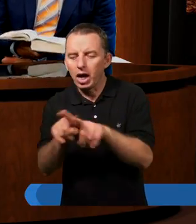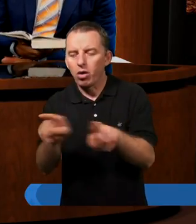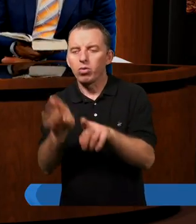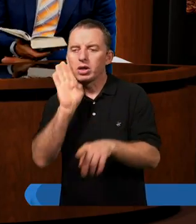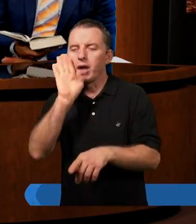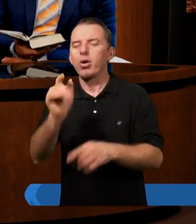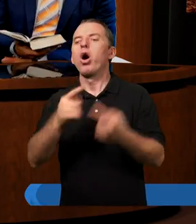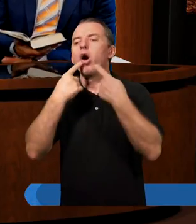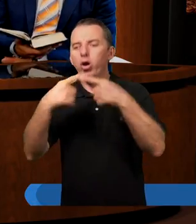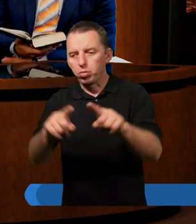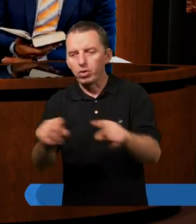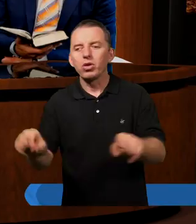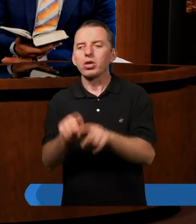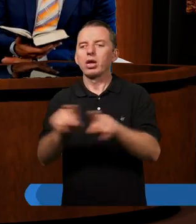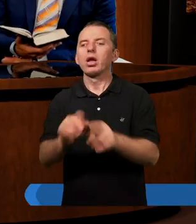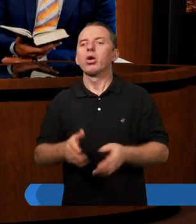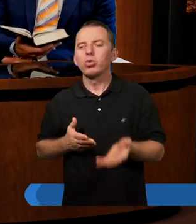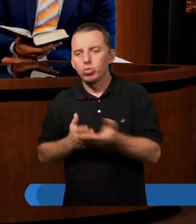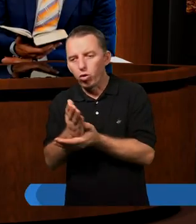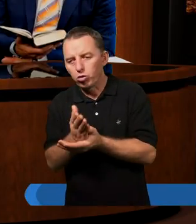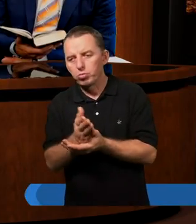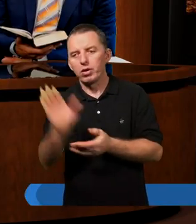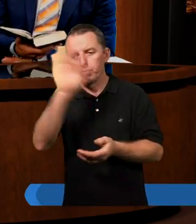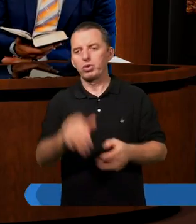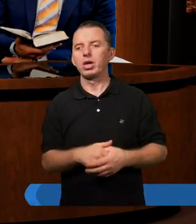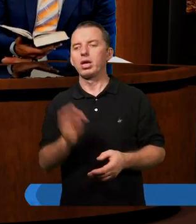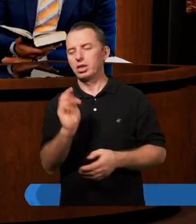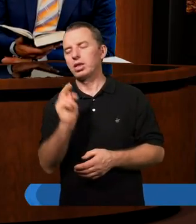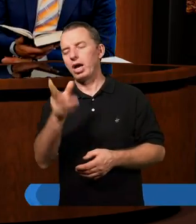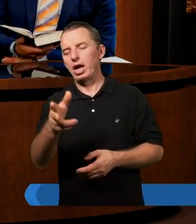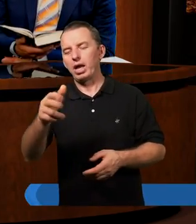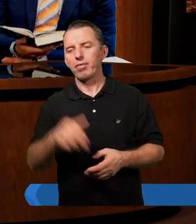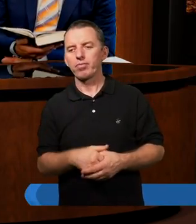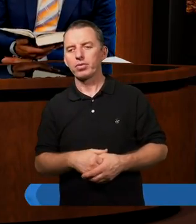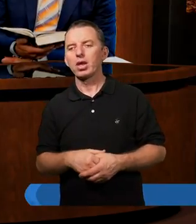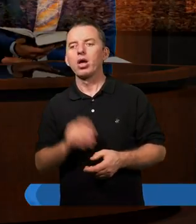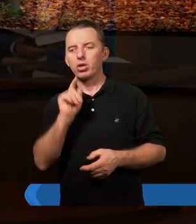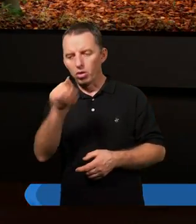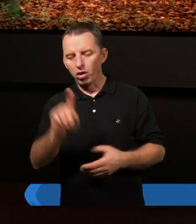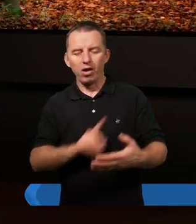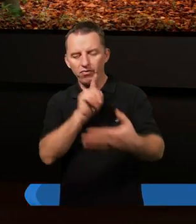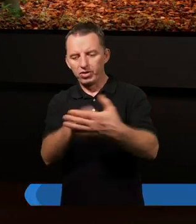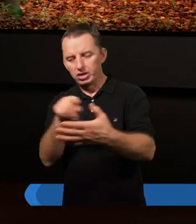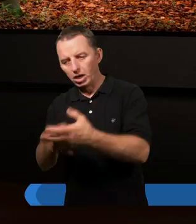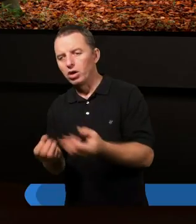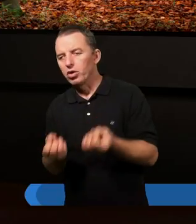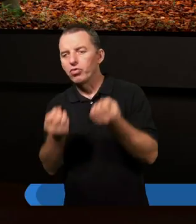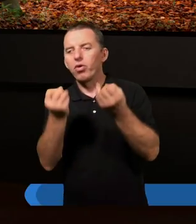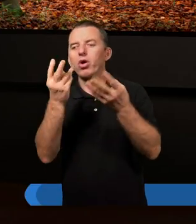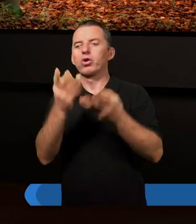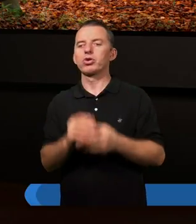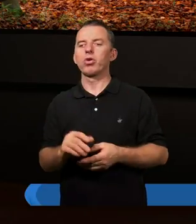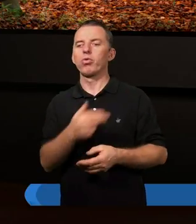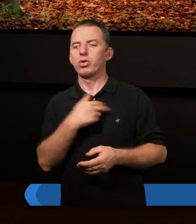samoodpowiedzialność i jest powołany do takiej samej służby dla Boga. Tak. Bóg wyznaczył, obdarzył nas, tak jak